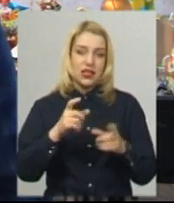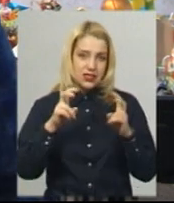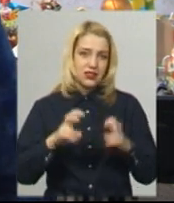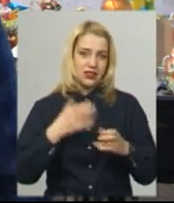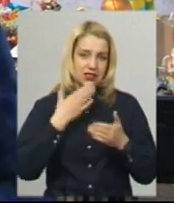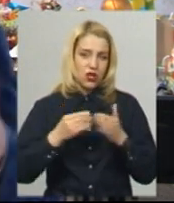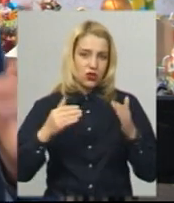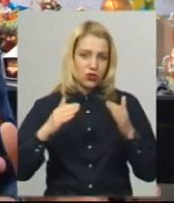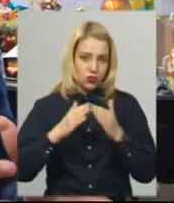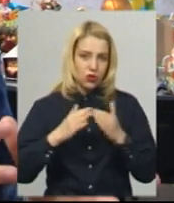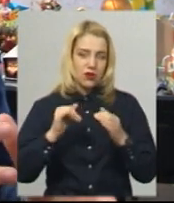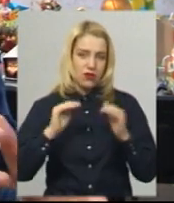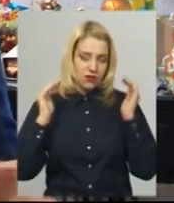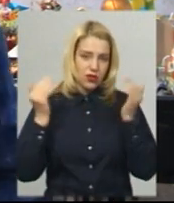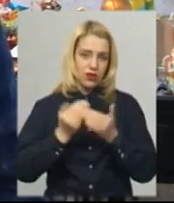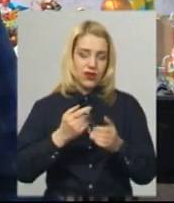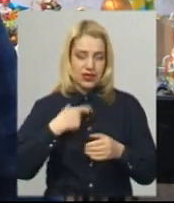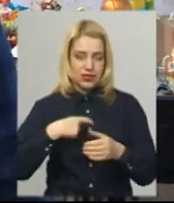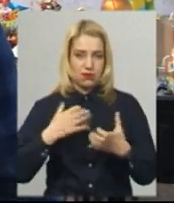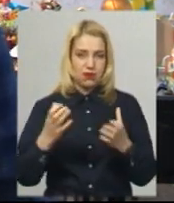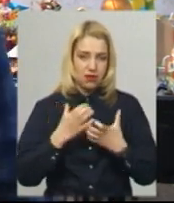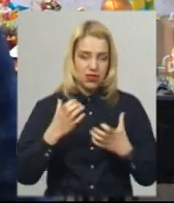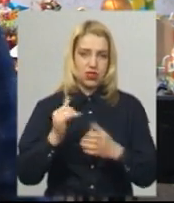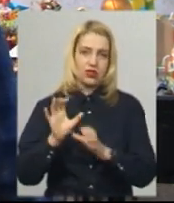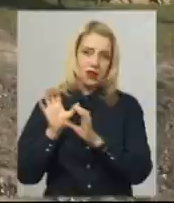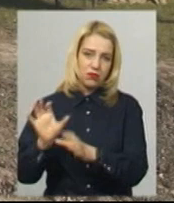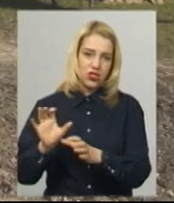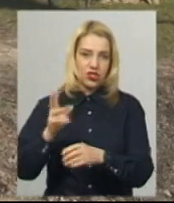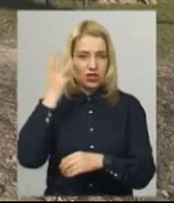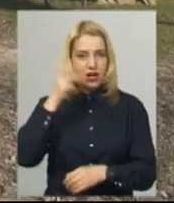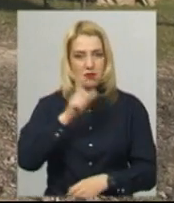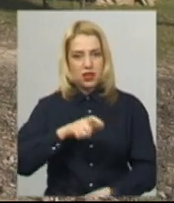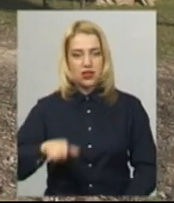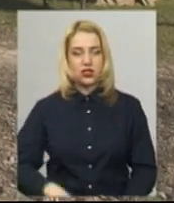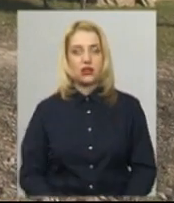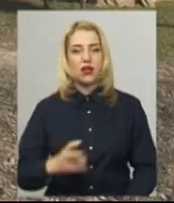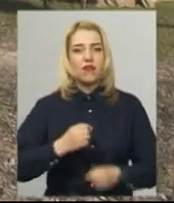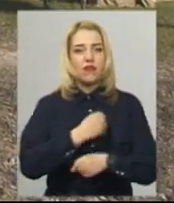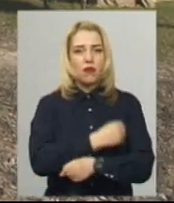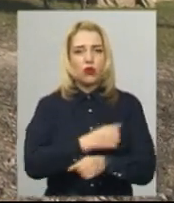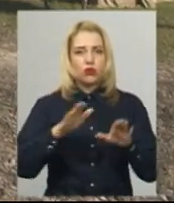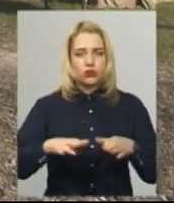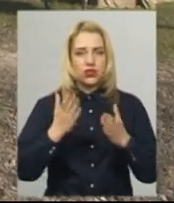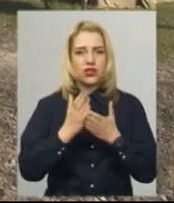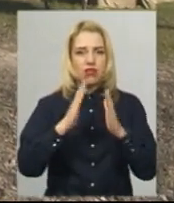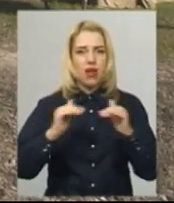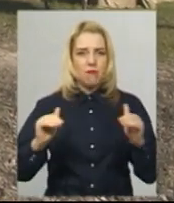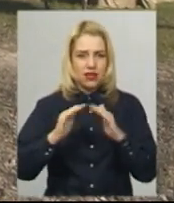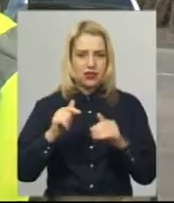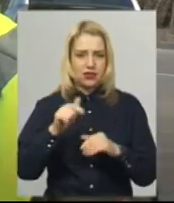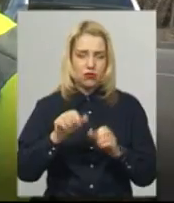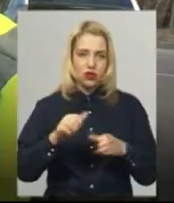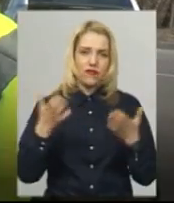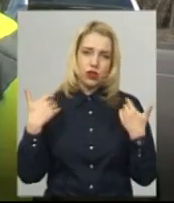населених пунктах, так вберегти себе і так вберегти власних хмельничан. На блокпості розгорнутий намет, де можна перепочити та